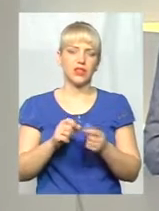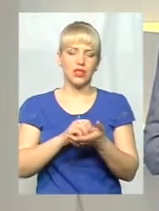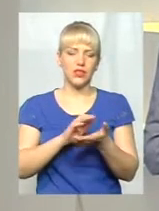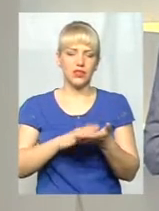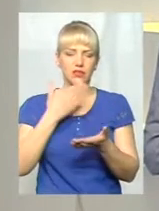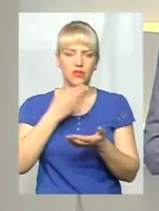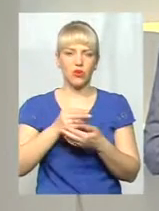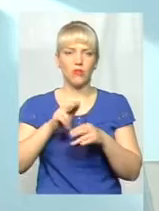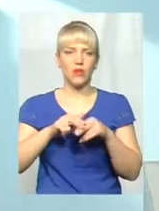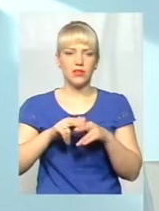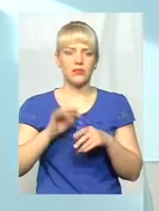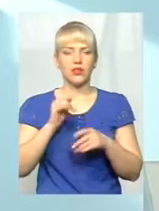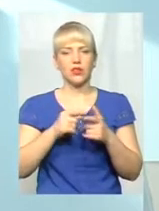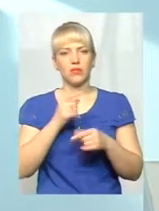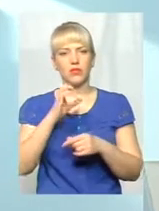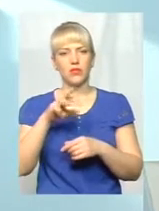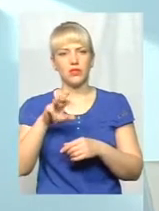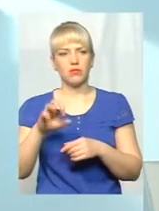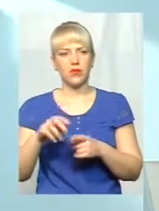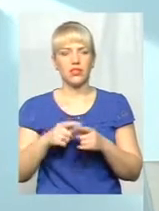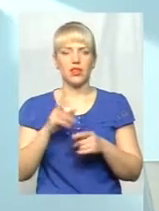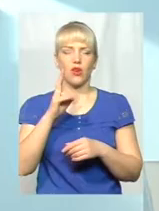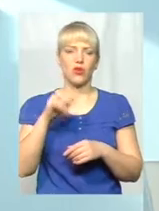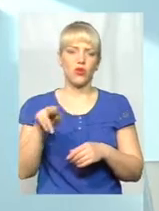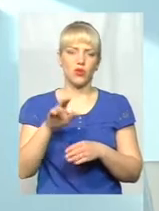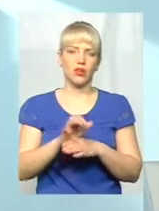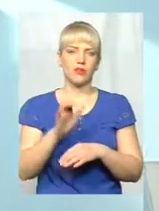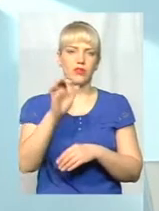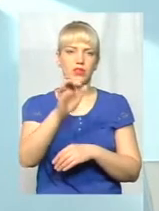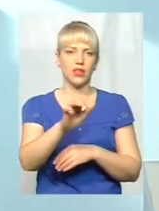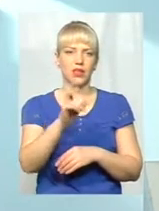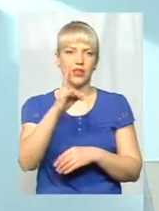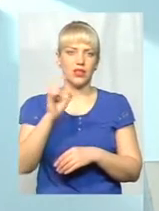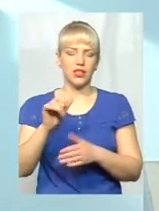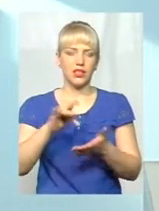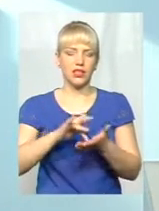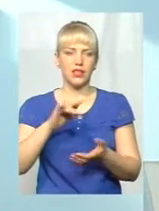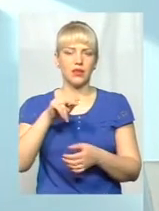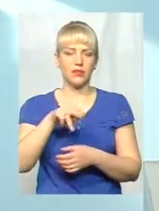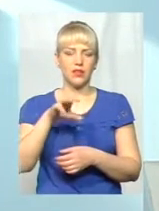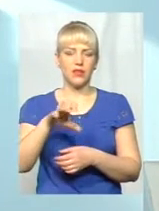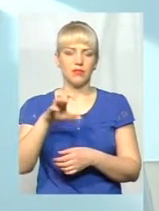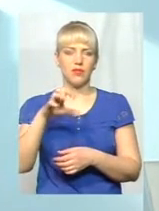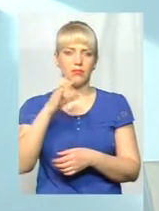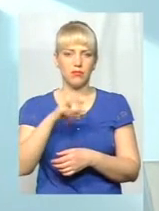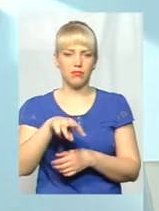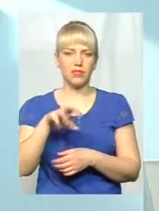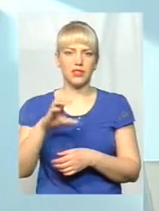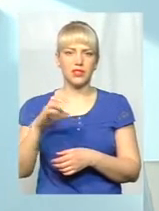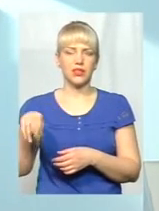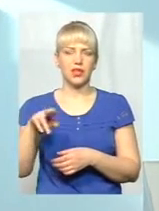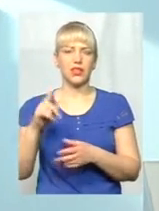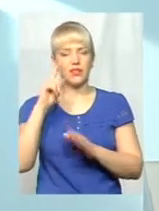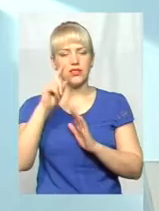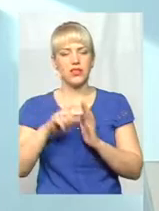або через СМС-ку і інфекційний код послати на центри ПМСД, знати, за яким